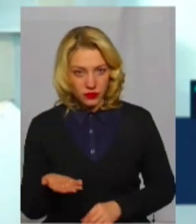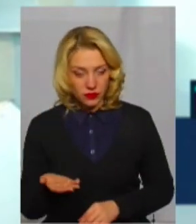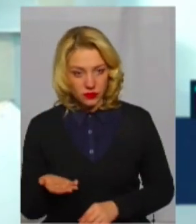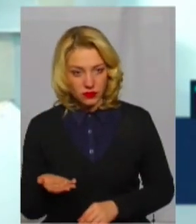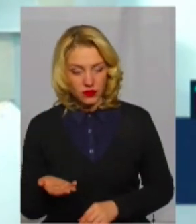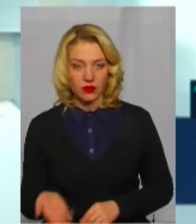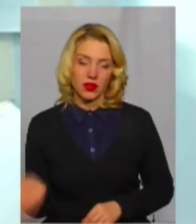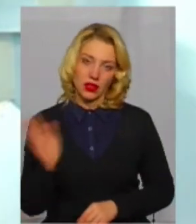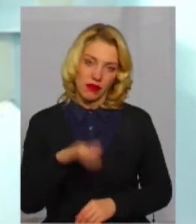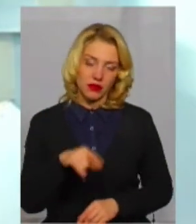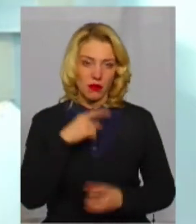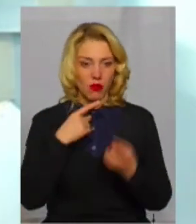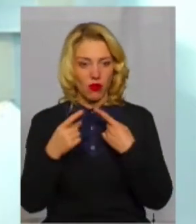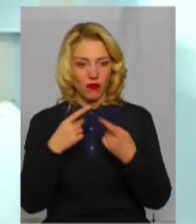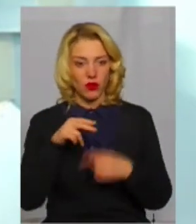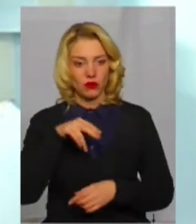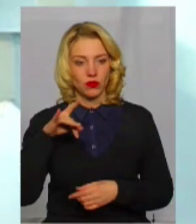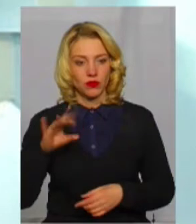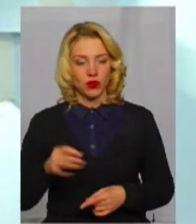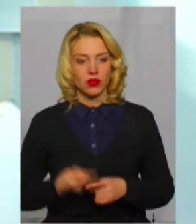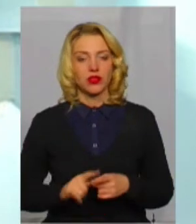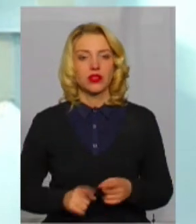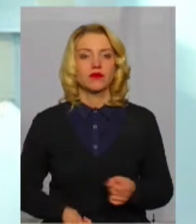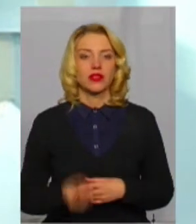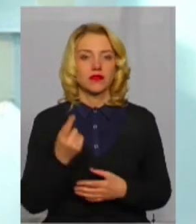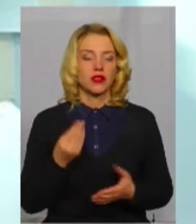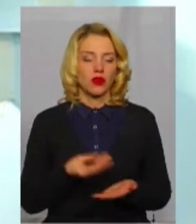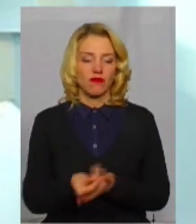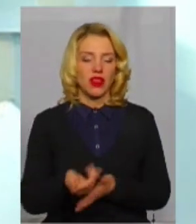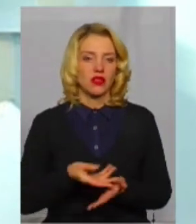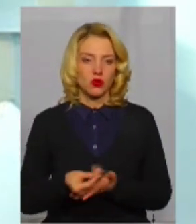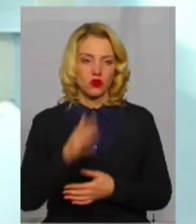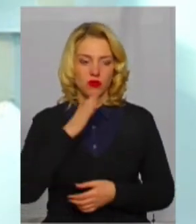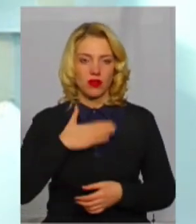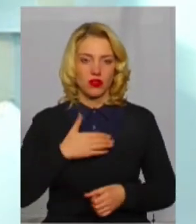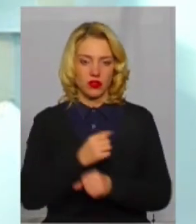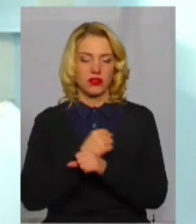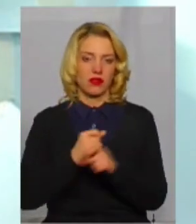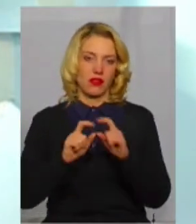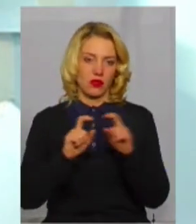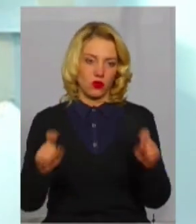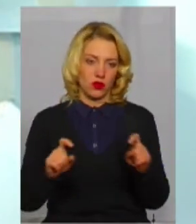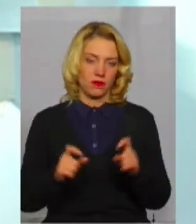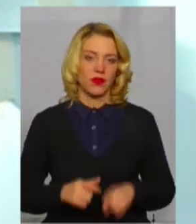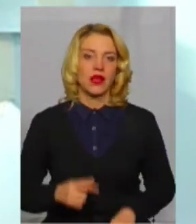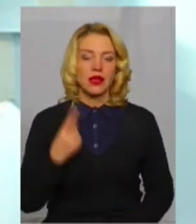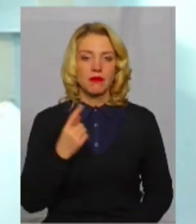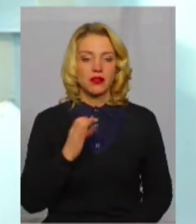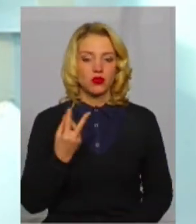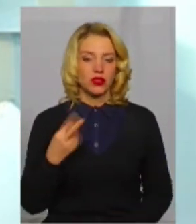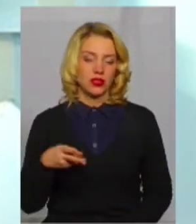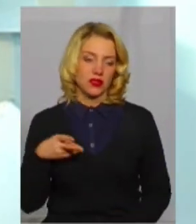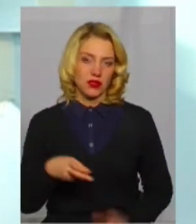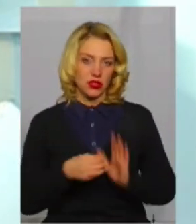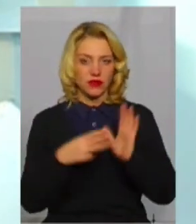Давайте поговоримо про те, звідки фінансуються наші санаторії. З 1 січня